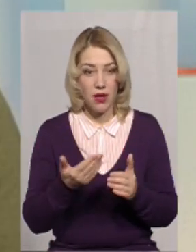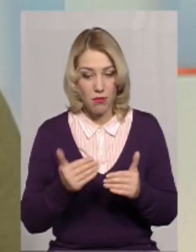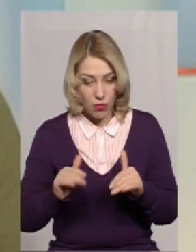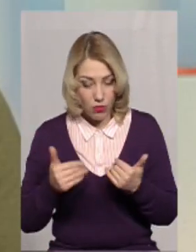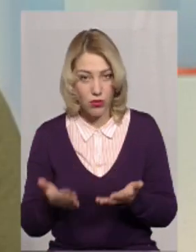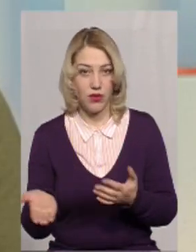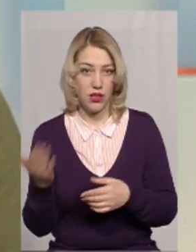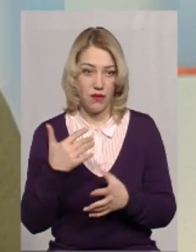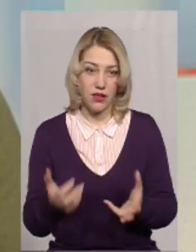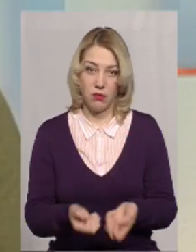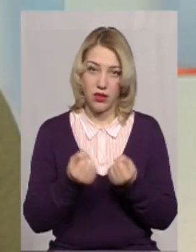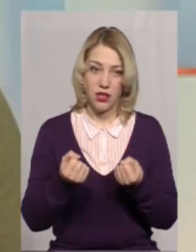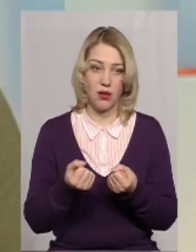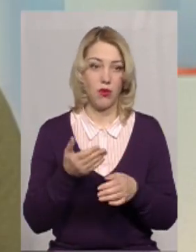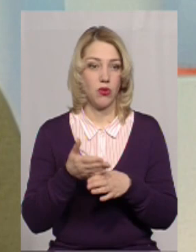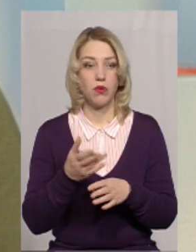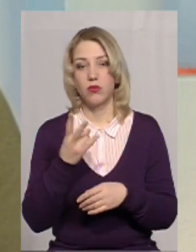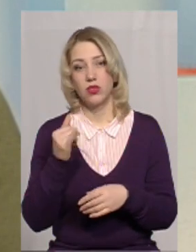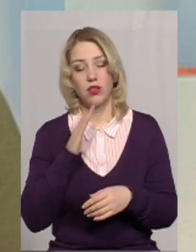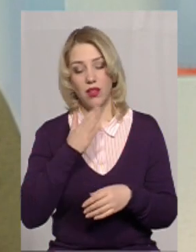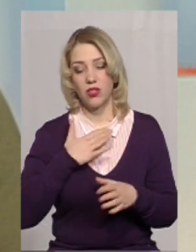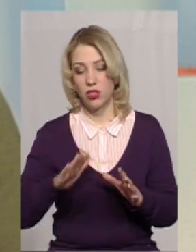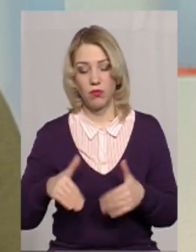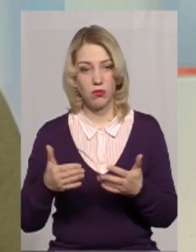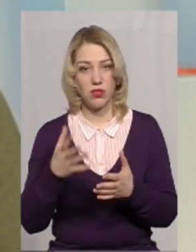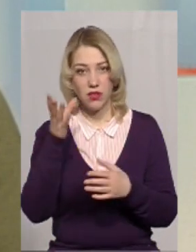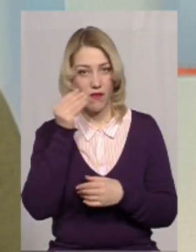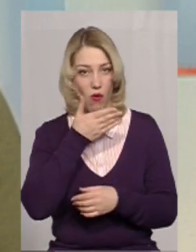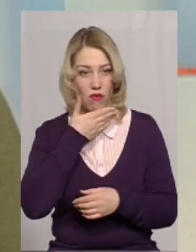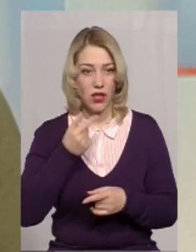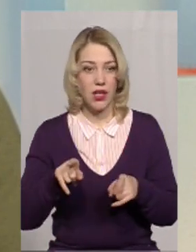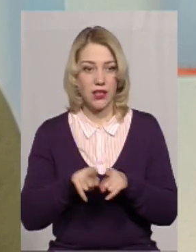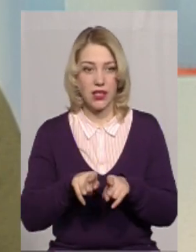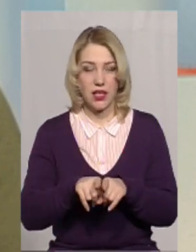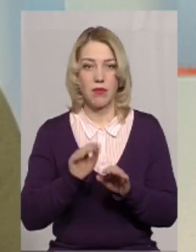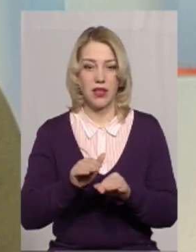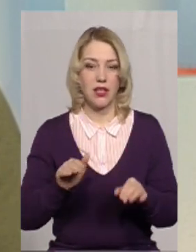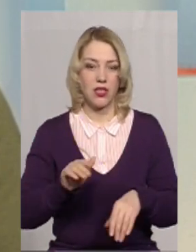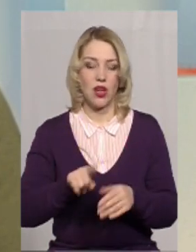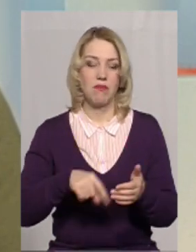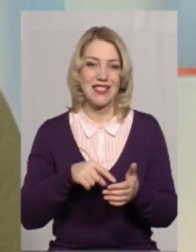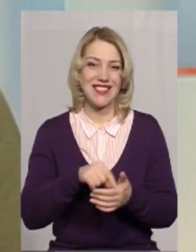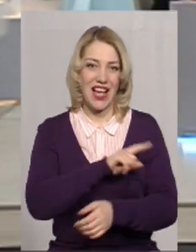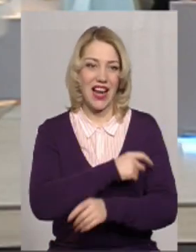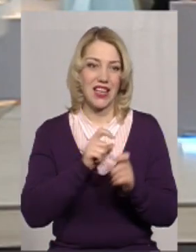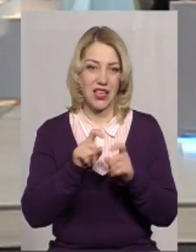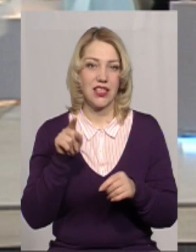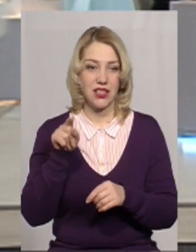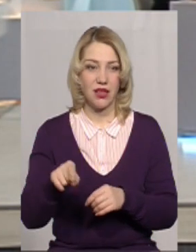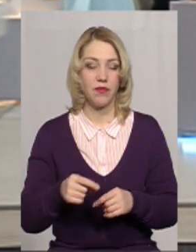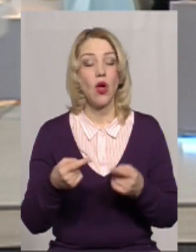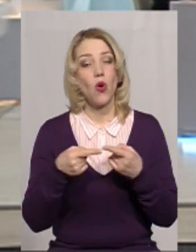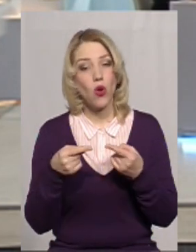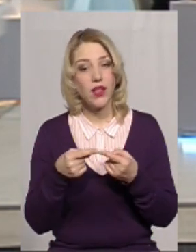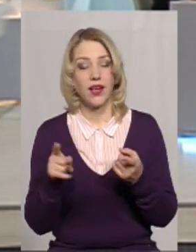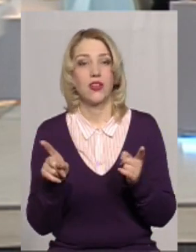підтримаємо, допоможемо. Наші пропозиції не враховані. Та саме по дитячій міській лікарні. Там зараз...